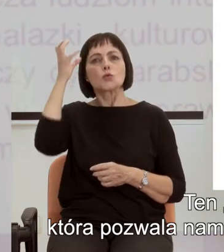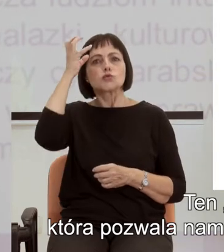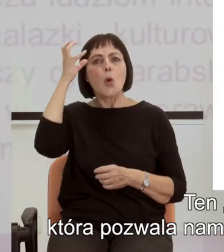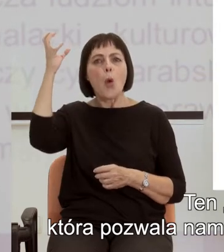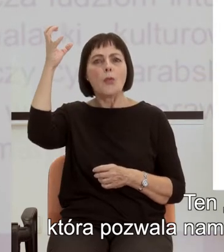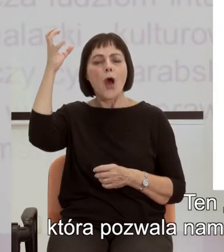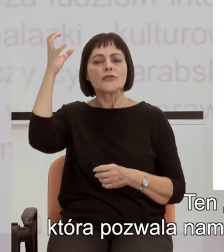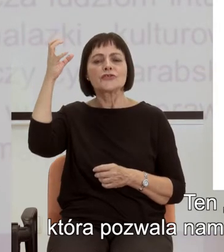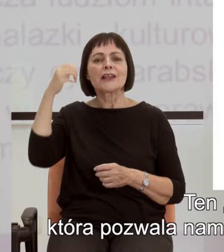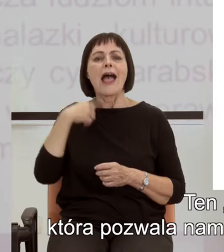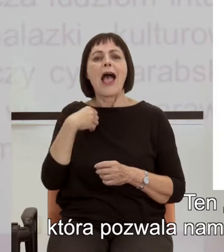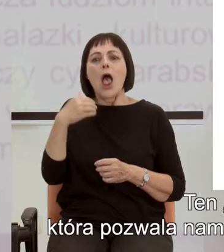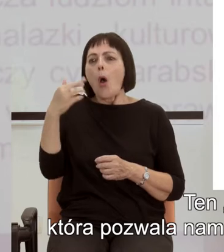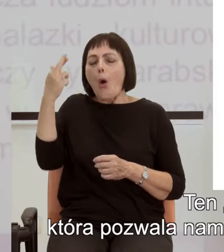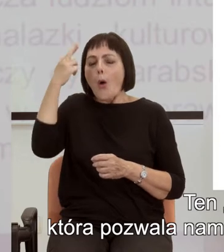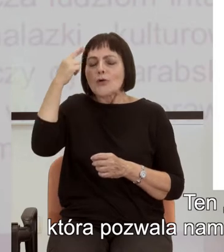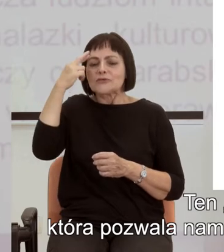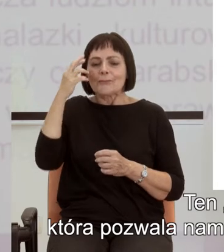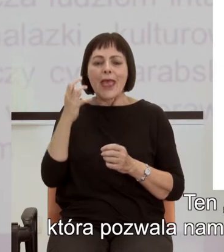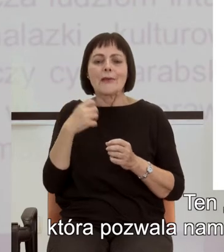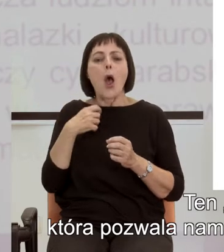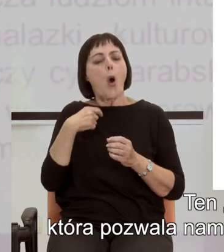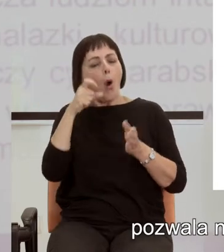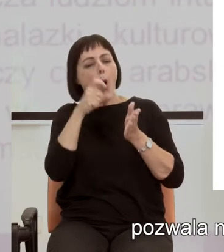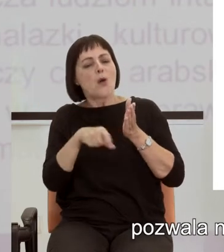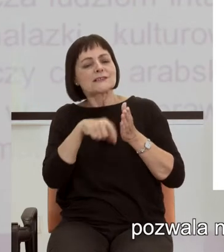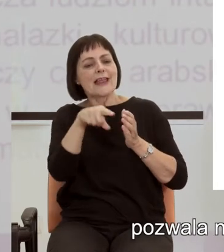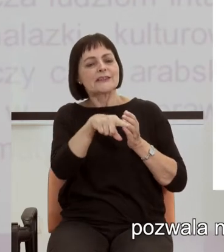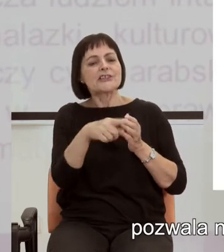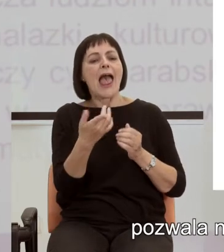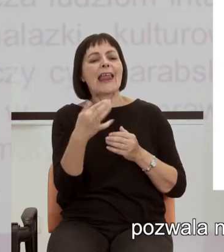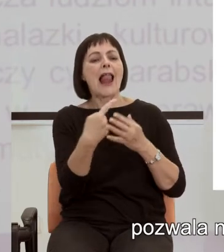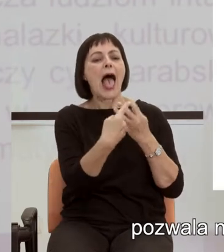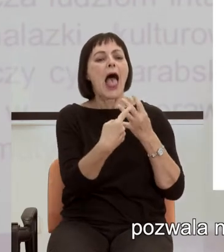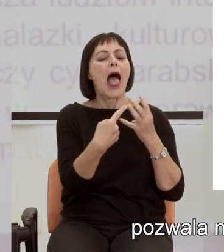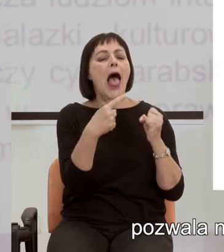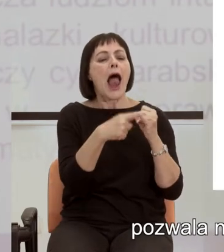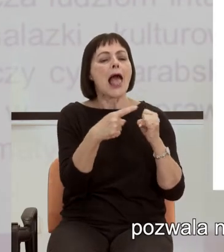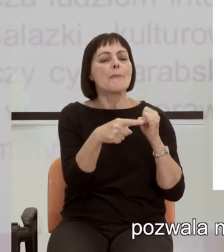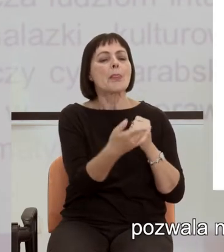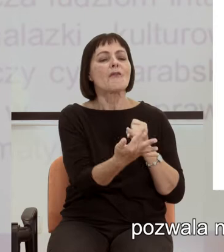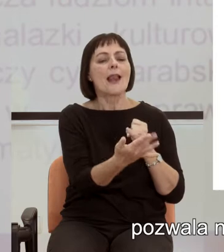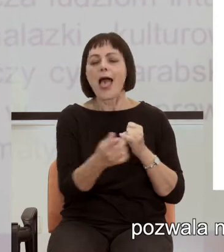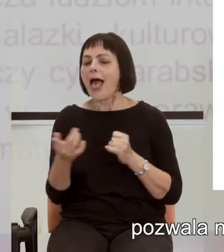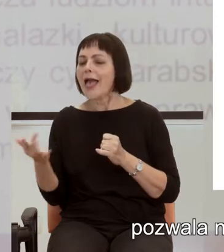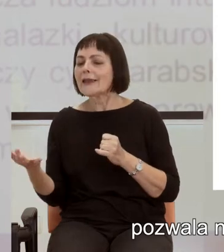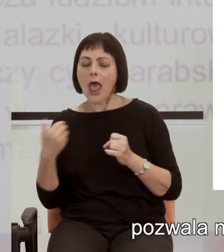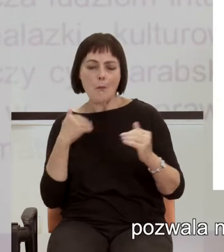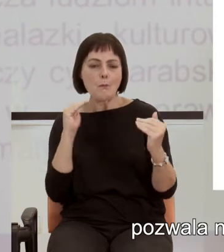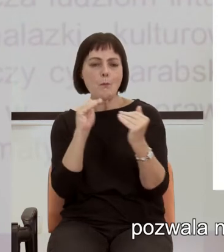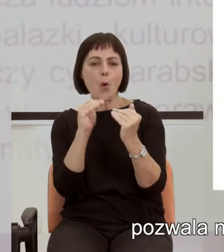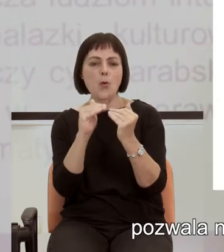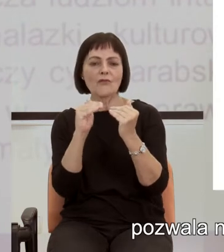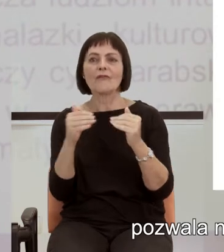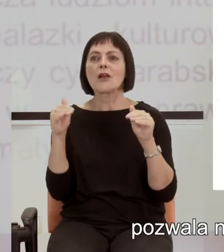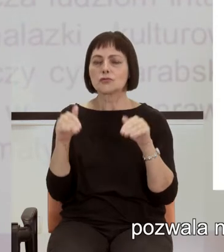nam radzić sobie z liczebnościami, pozwala nam oceniać, ile jest elementów w zbiorze, pozwala nam porównywać